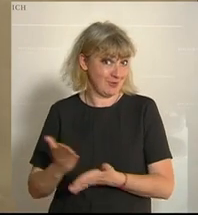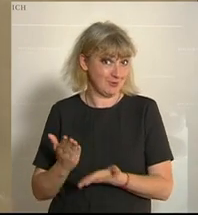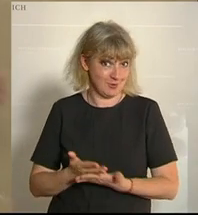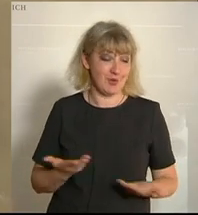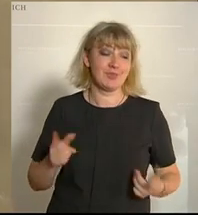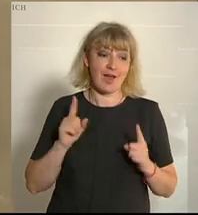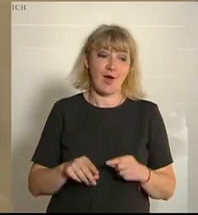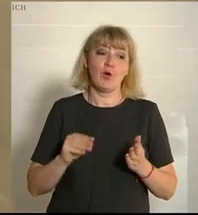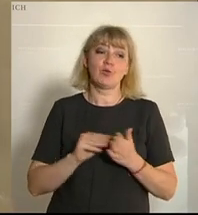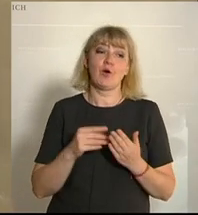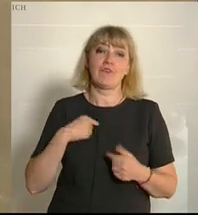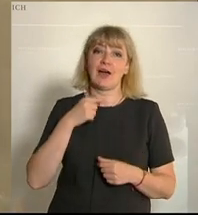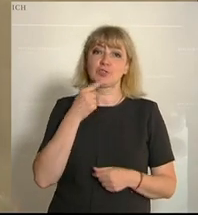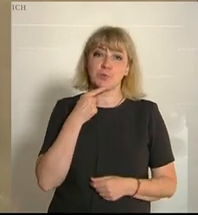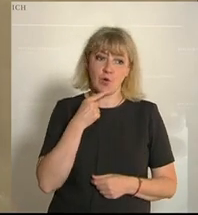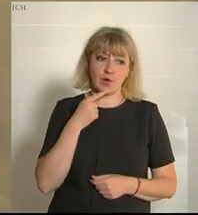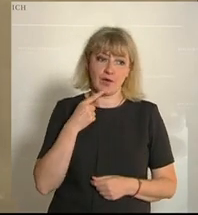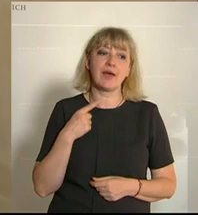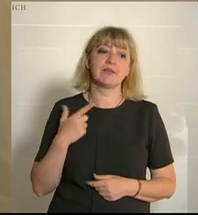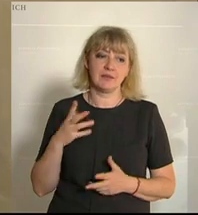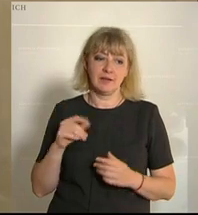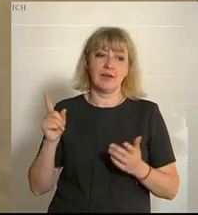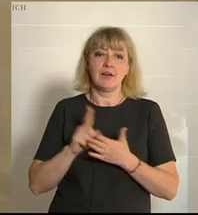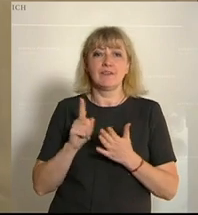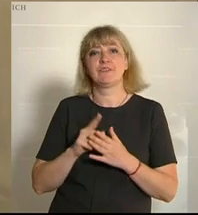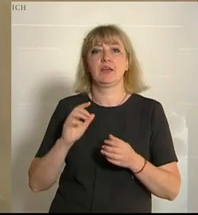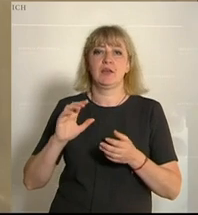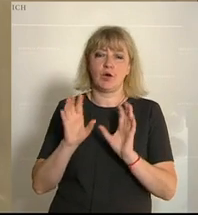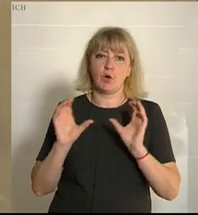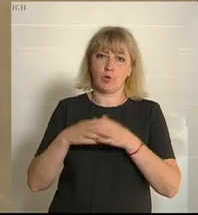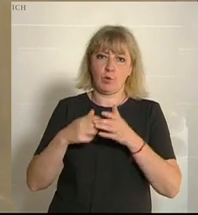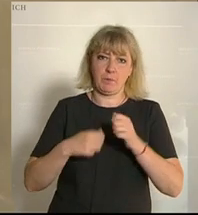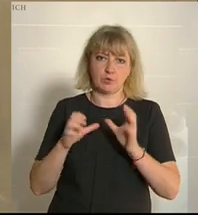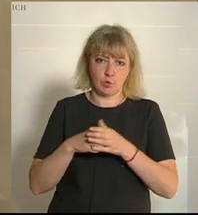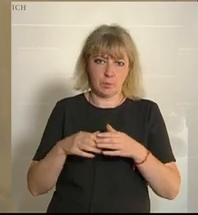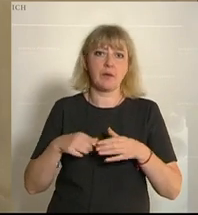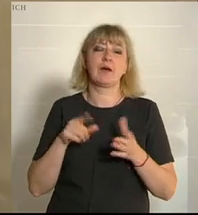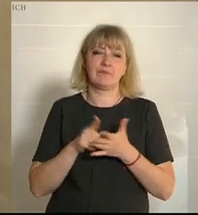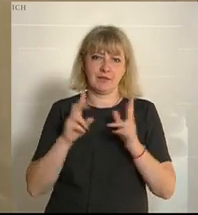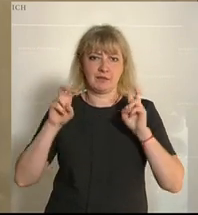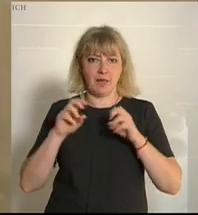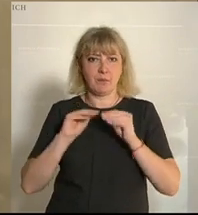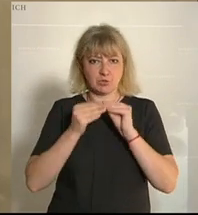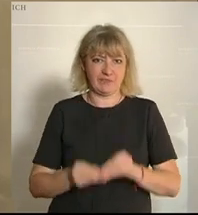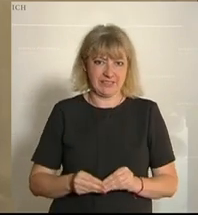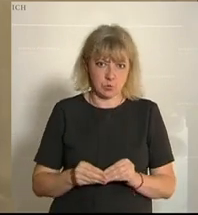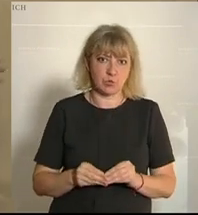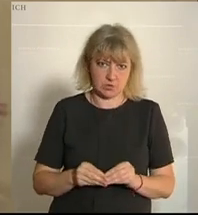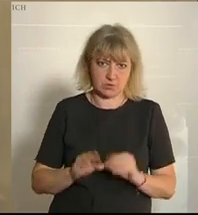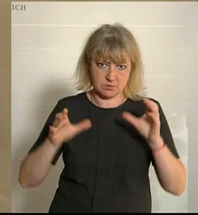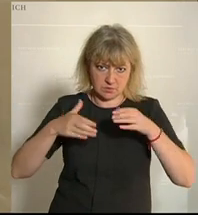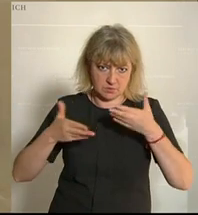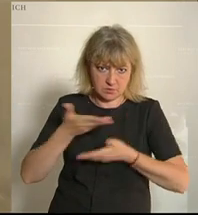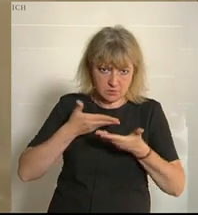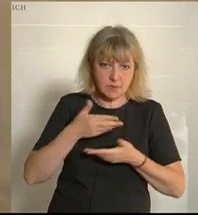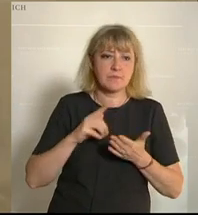Im Weiteren, es wurde schon angesprochen, wurde seitens der Regierung eine Taskforce eingerichtet, die sich mit dem Thema Jugendbeschäftigung auseinandersetzt. Unter